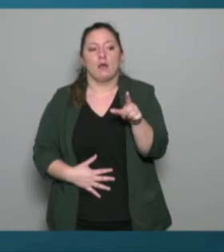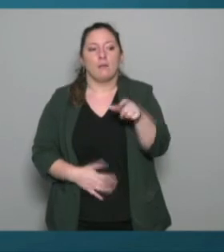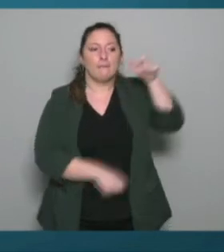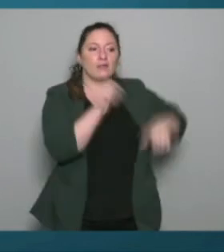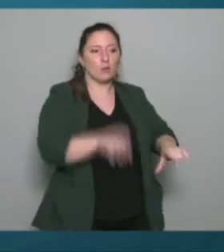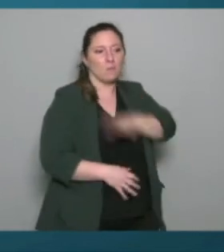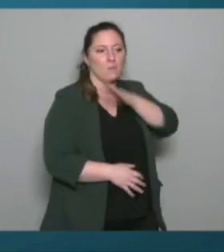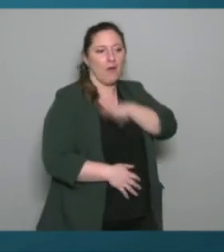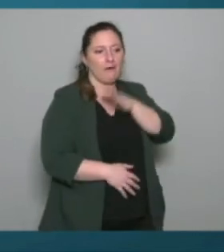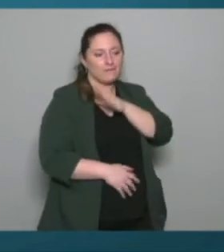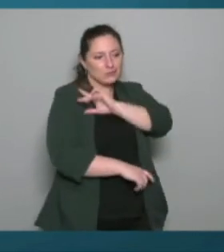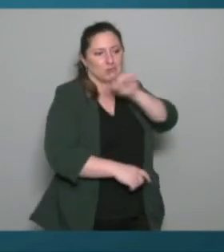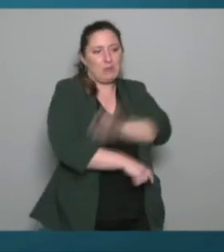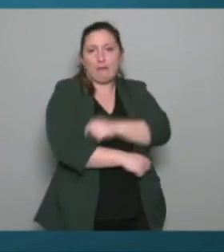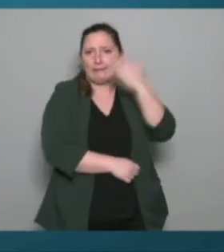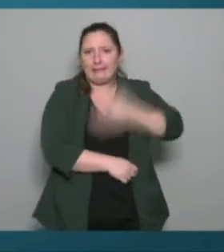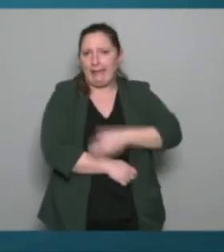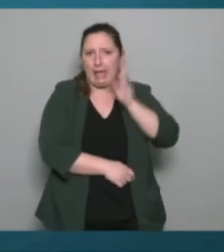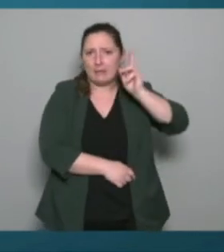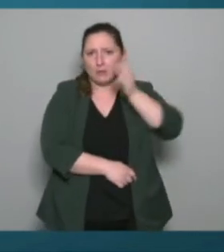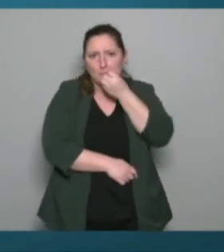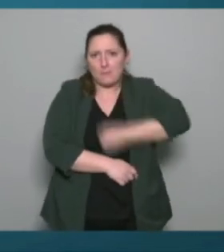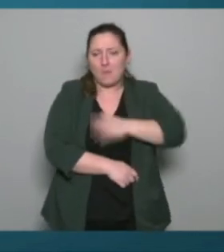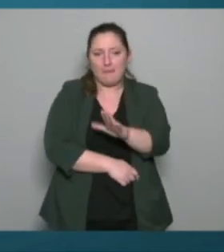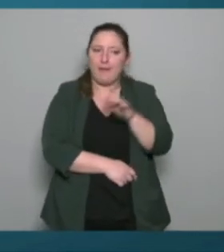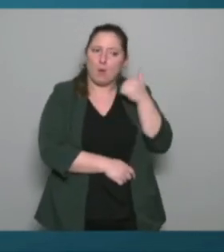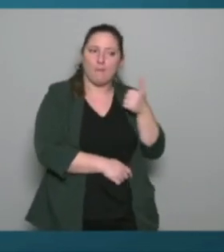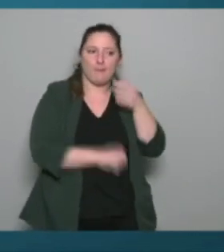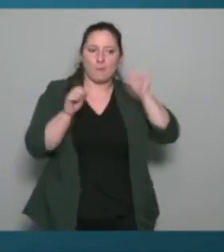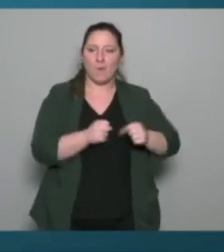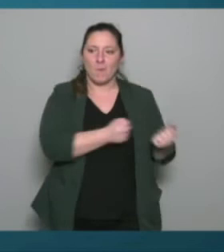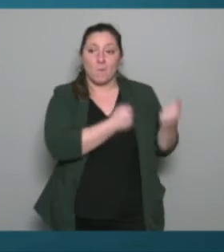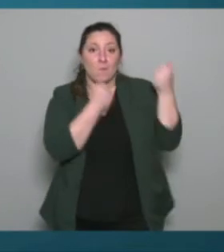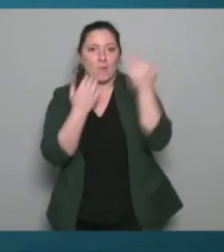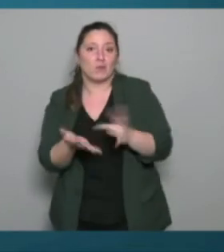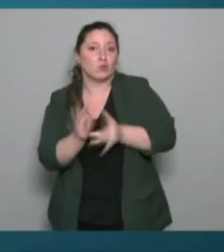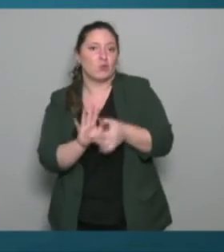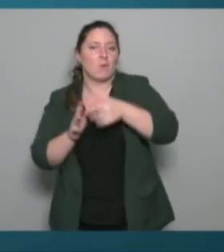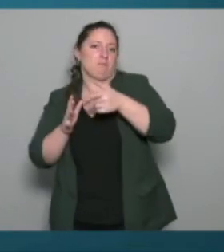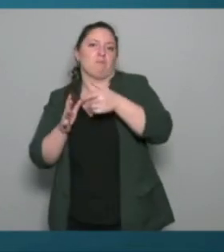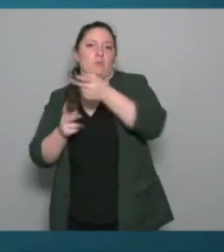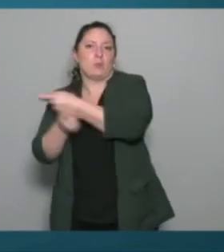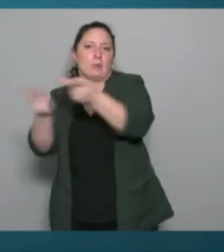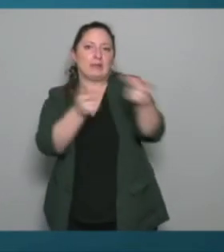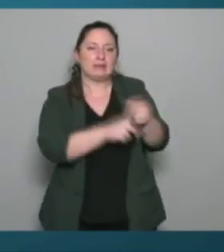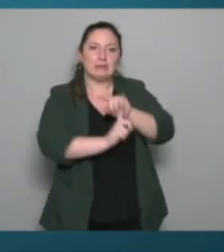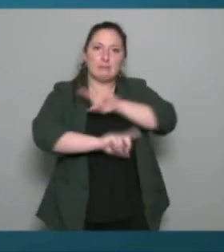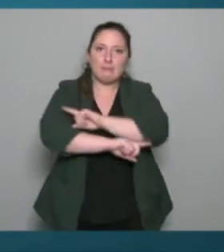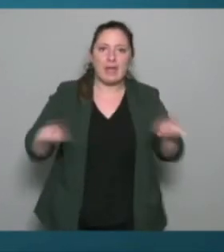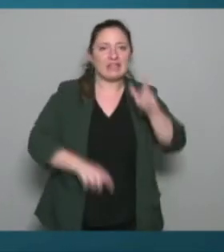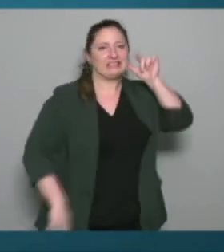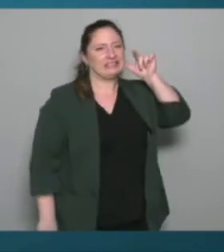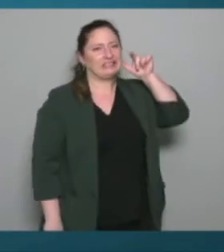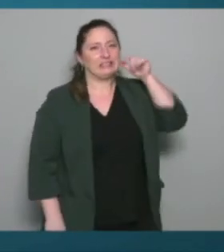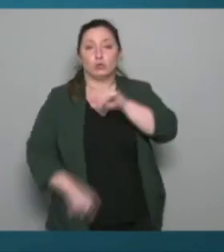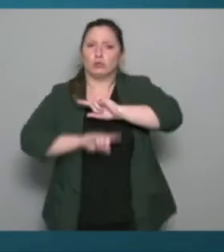et savent effectivement faire des propositions pour tous les publics et ça ne ressemble pas forcément à du sport ça ressemble plutôt à de l'activité physique donc